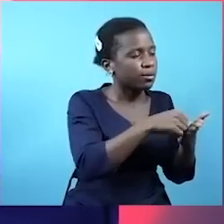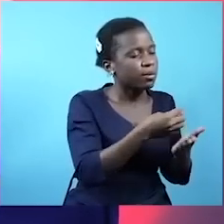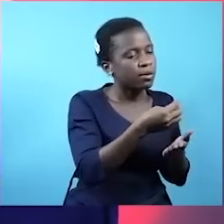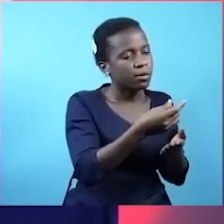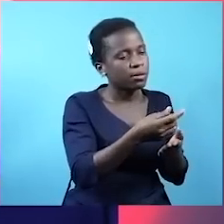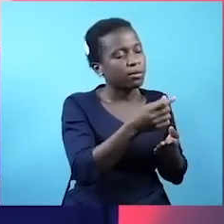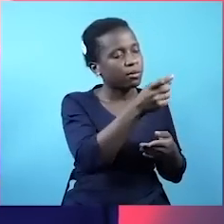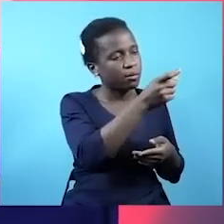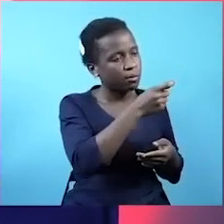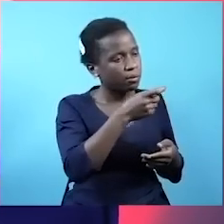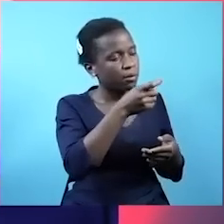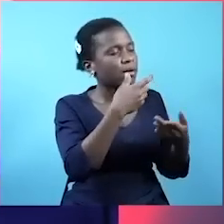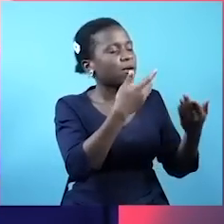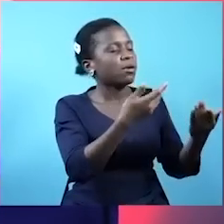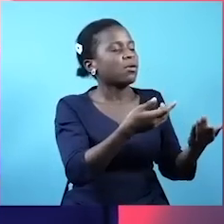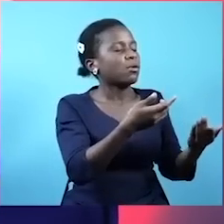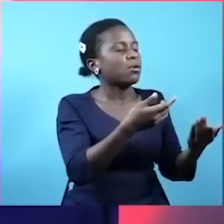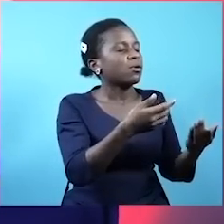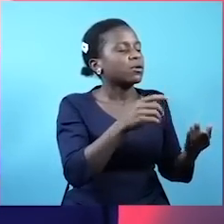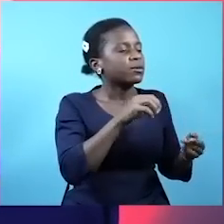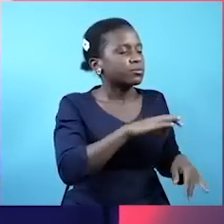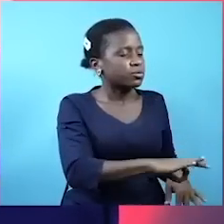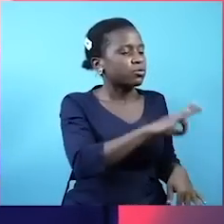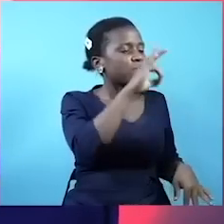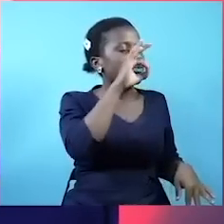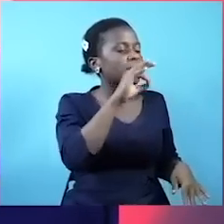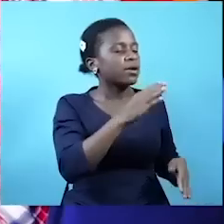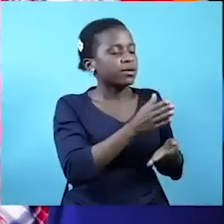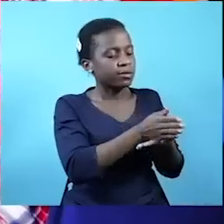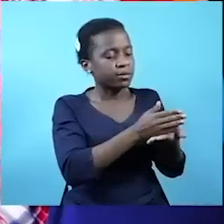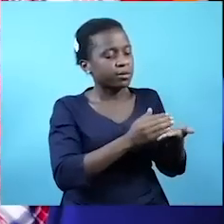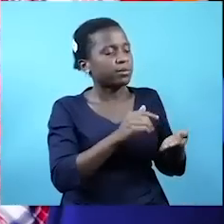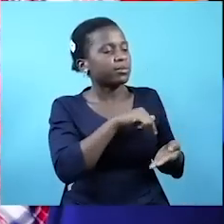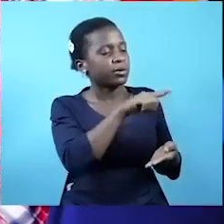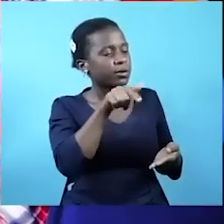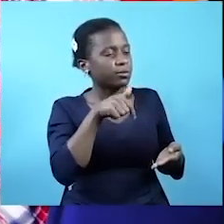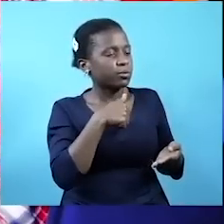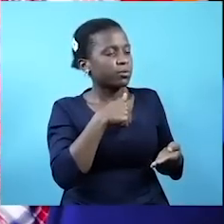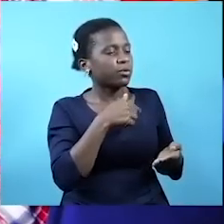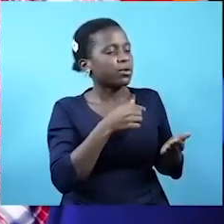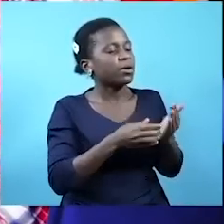Either rambati. Ndiyo akatulindie kile chungu. Kwa mba feather tuto kusanya. Zikafanya ule wajibu. Ndiyo mana ya bungi.